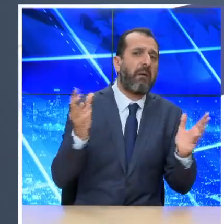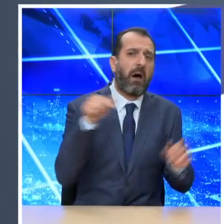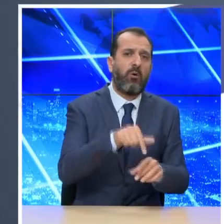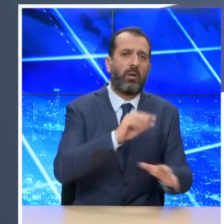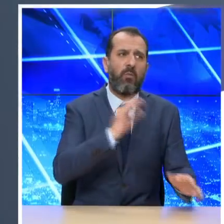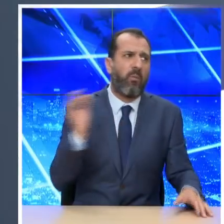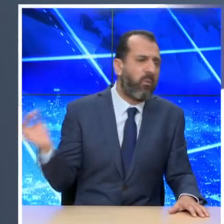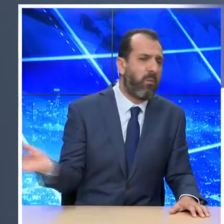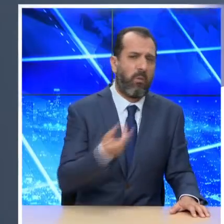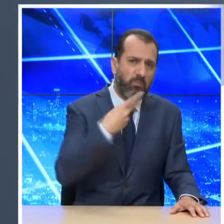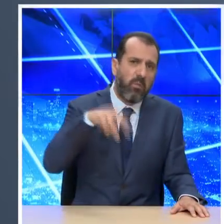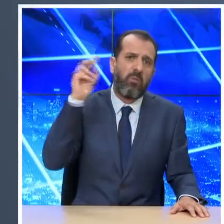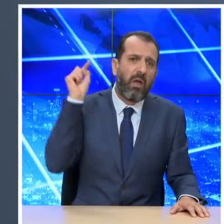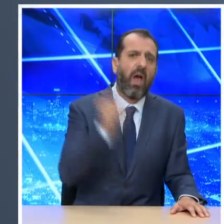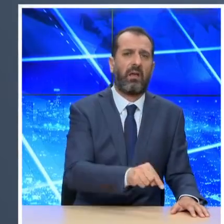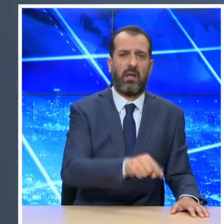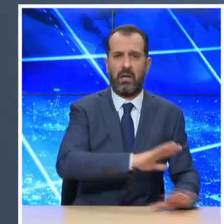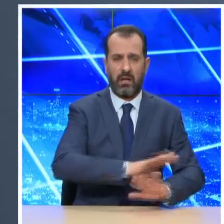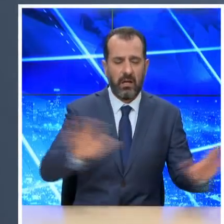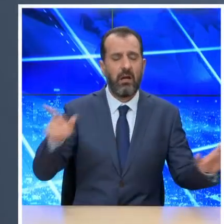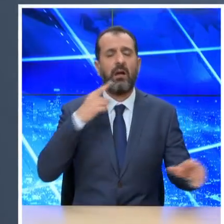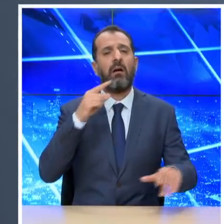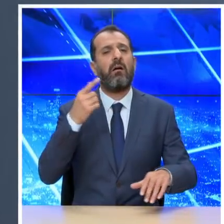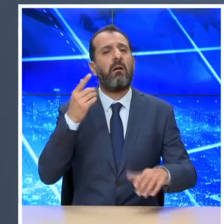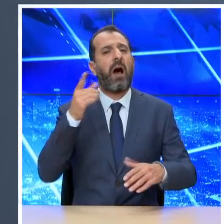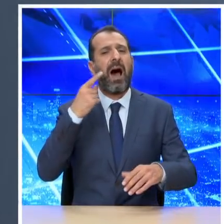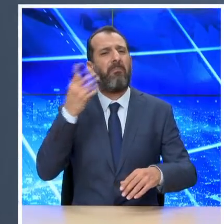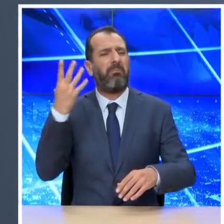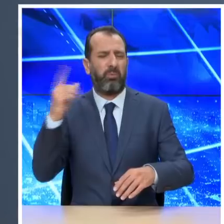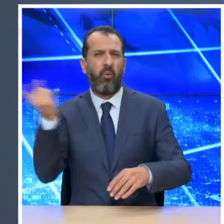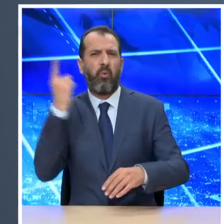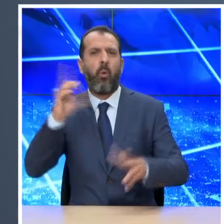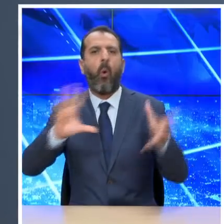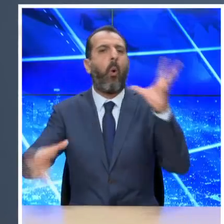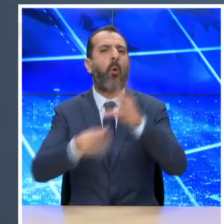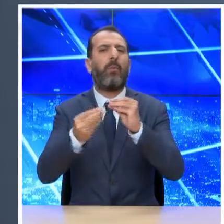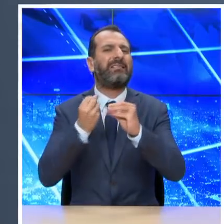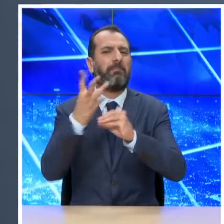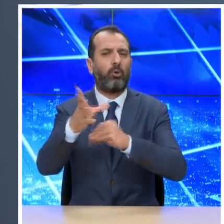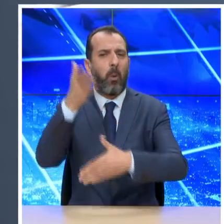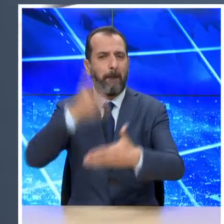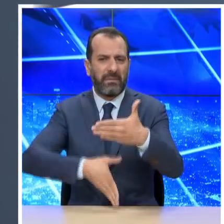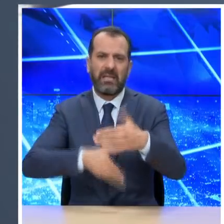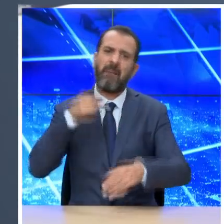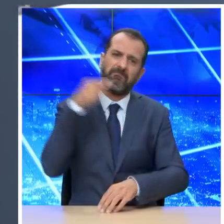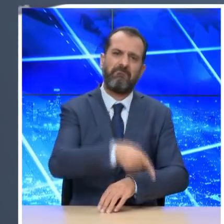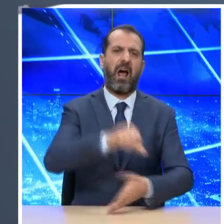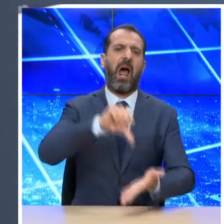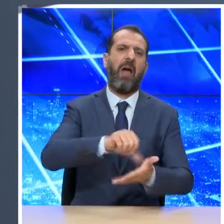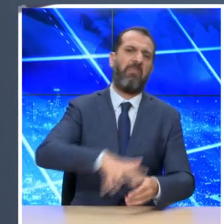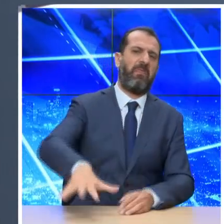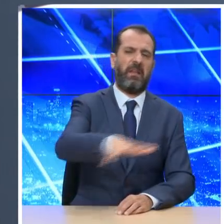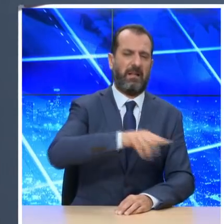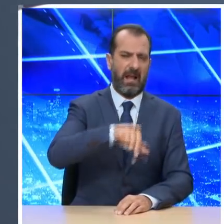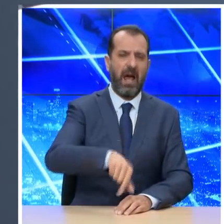ακόμα τη μερίδα του λέοντος, με τον αριθμό των διαγνώσεων να υπερβαίνει τις μισές με αυξητικές τάσεις. Η αύξηση στον αριθμό των